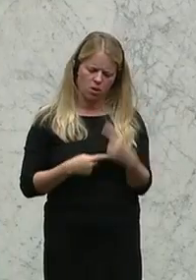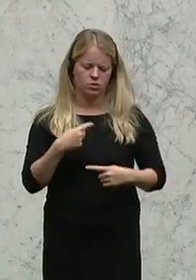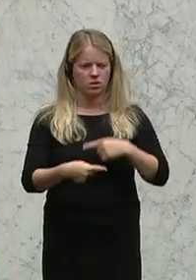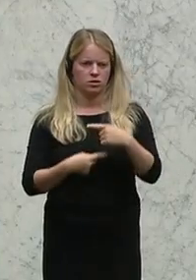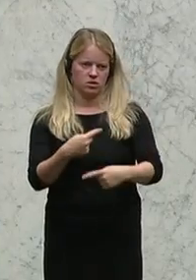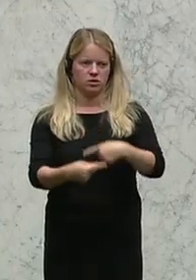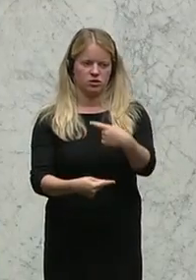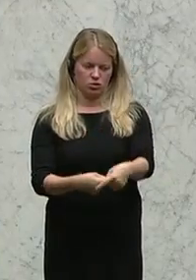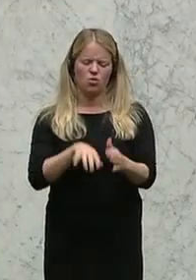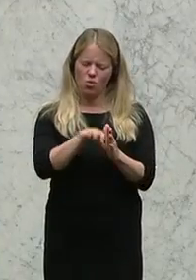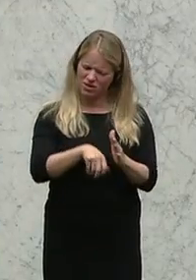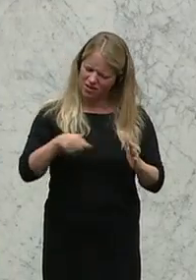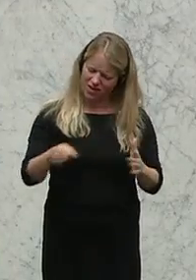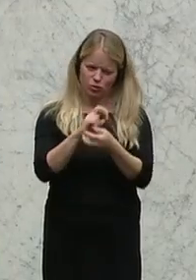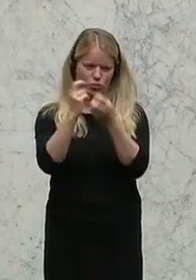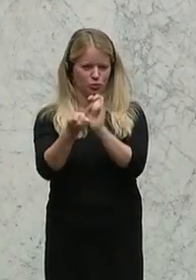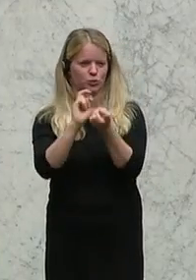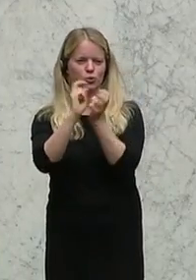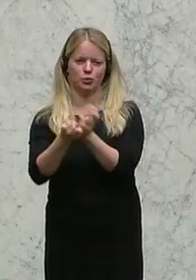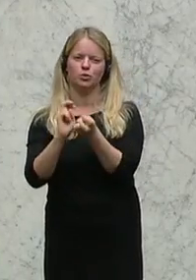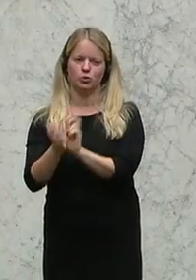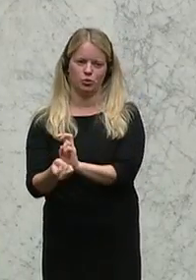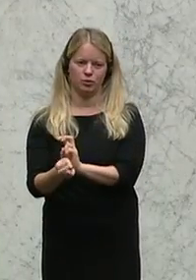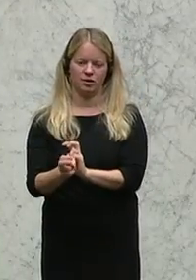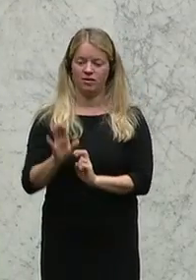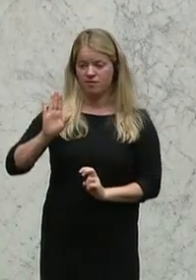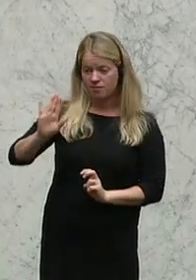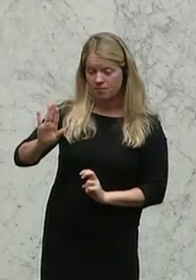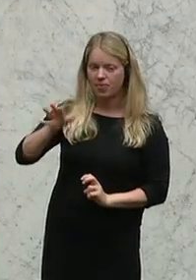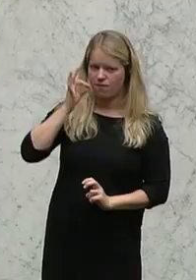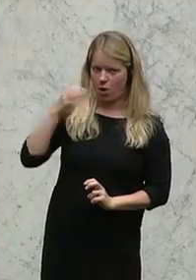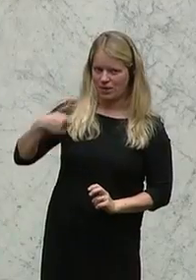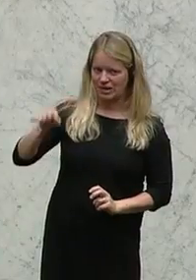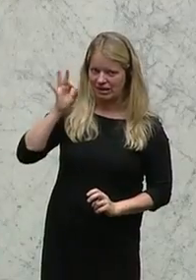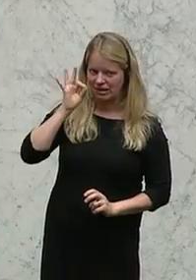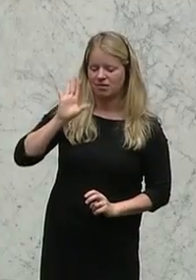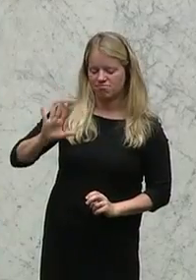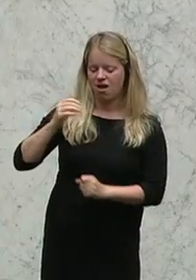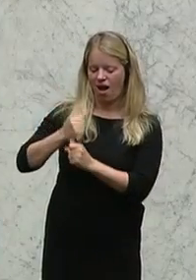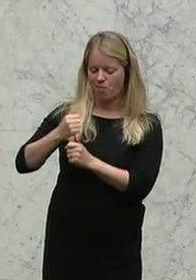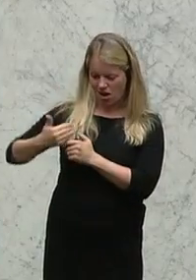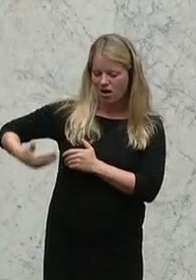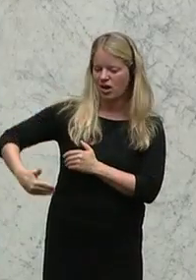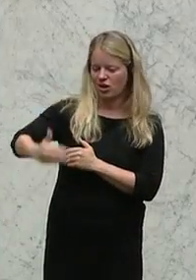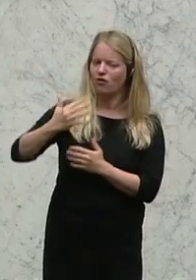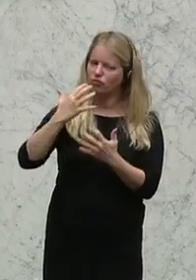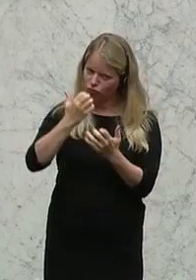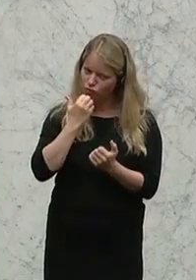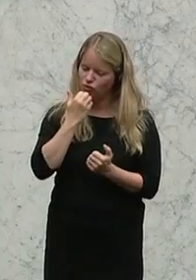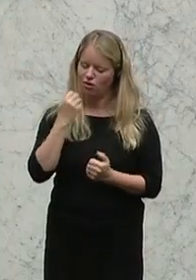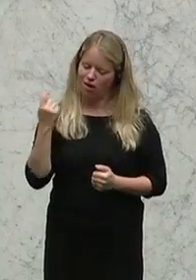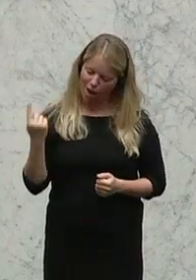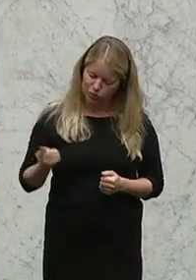und dies in dieser Konsequenz auch umzusetzen. Für Ihre Arbeit, Frau Präsidentin, wünsche ich Ihnen in dieser Form Ausdauer,